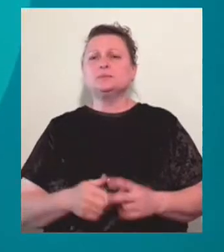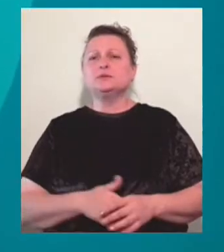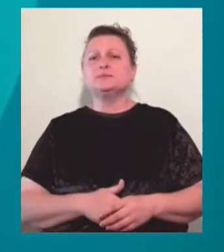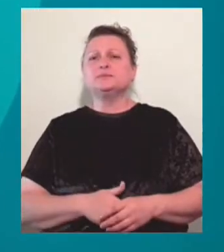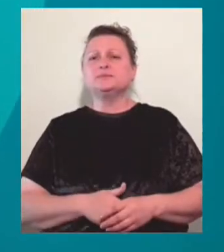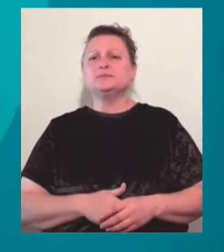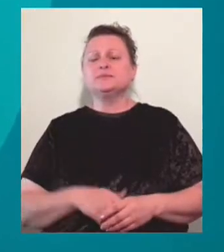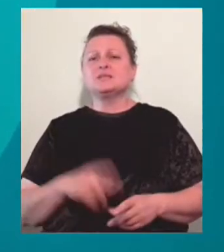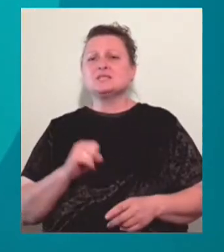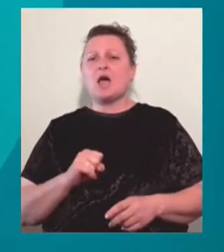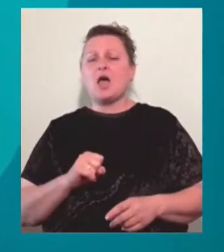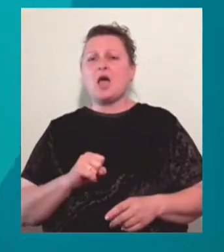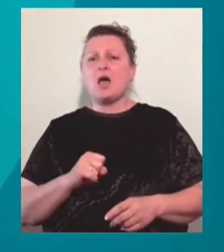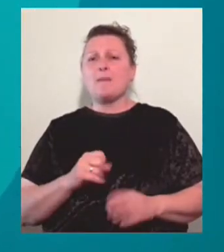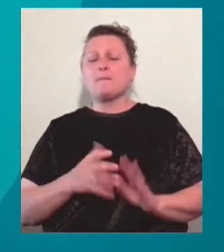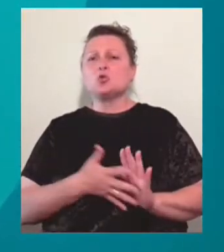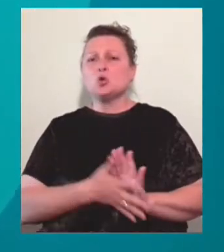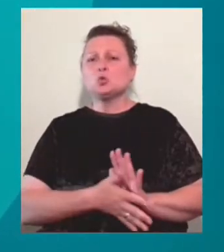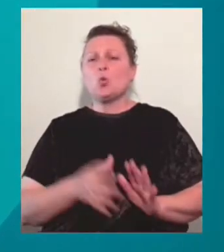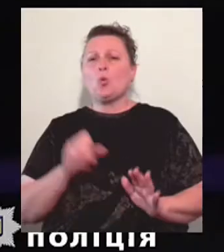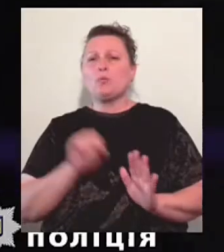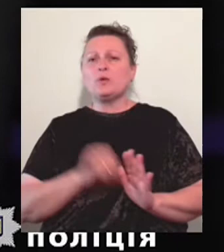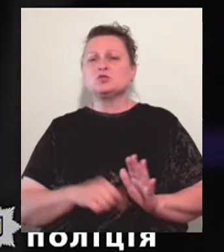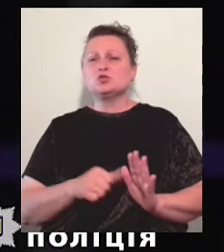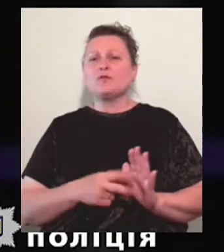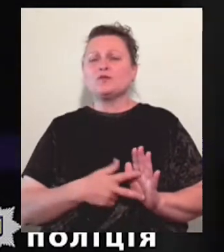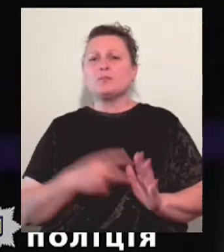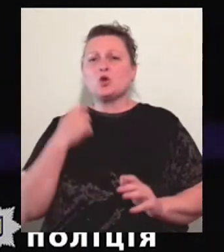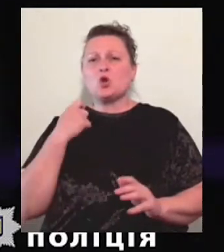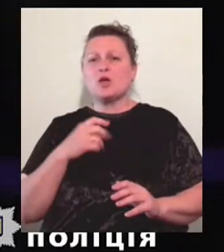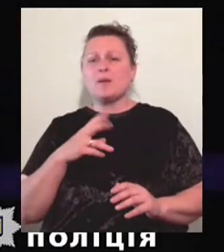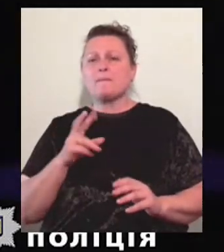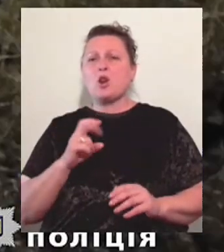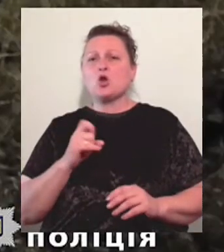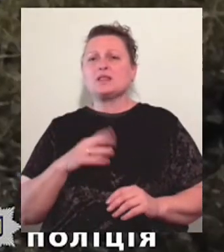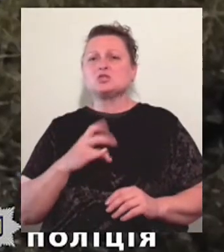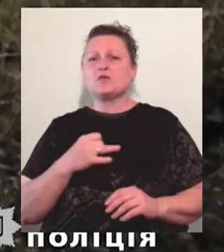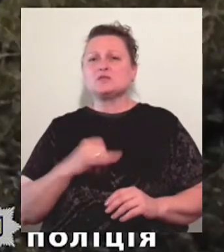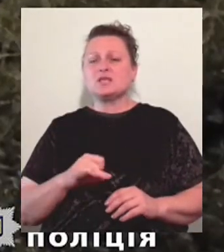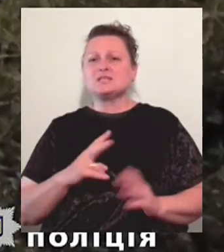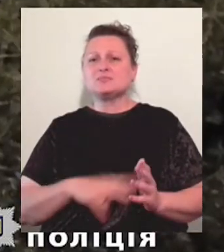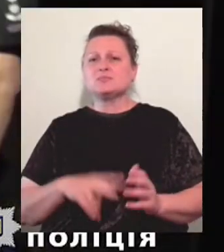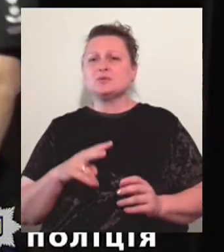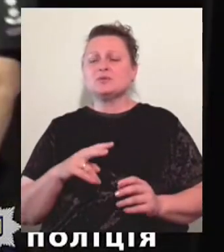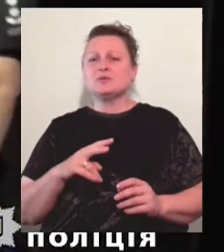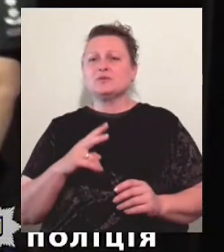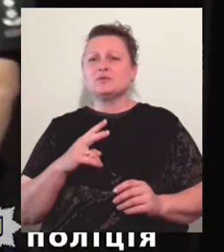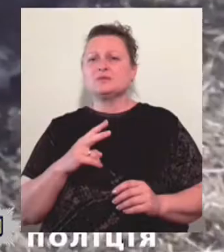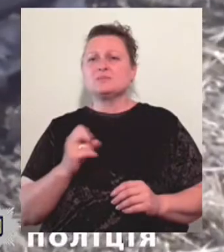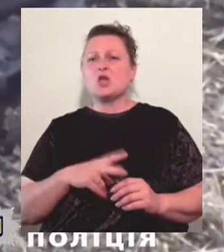За підозрою вбивстві 68-річного іноземця у Білгородністровському затримали 17-річного хлопця та його дівчину.